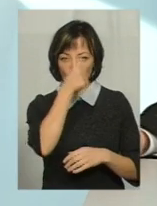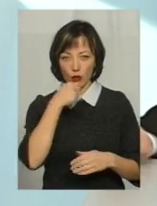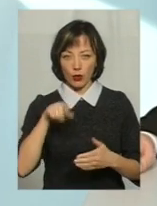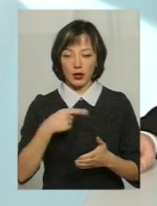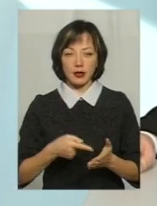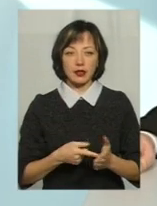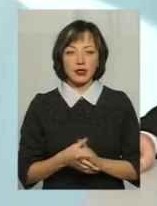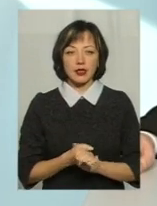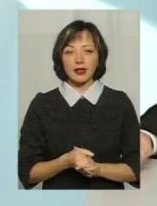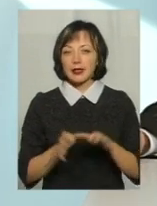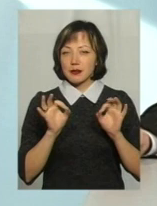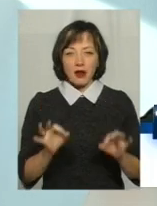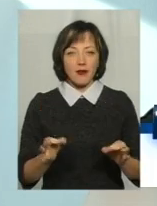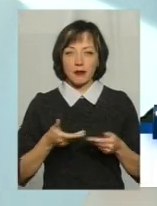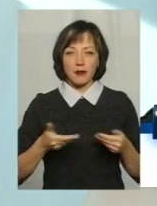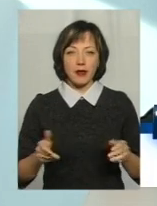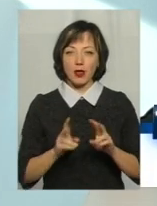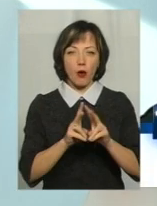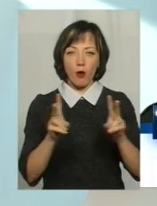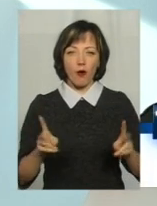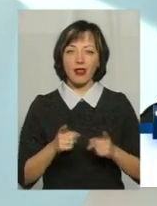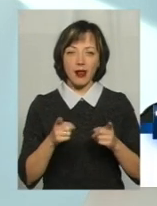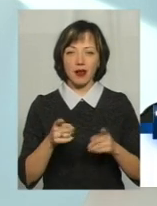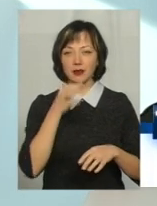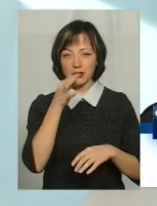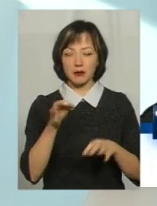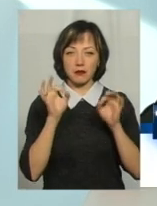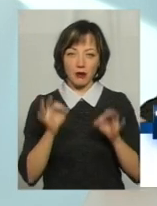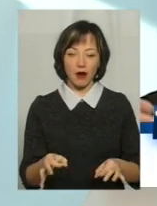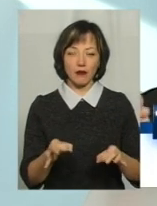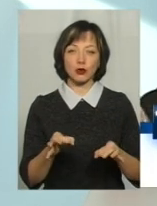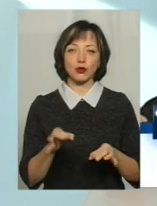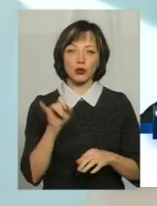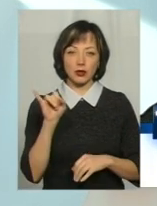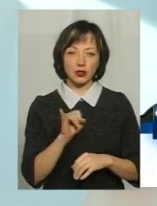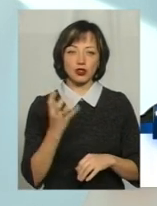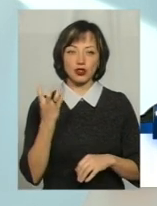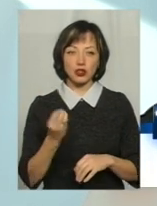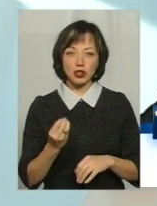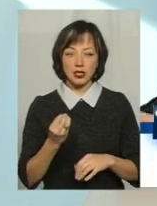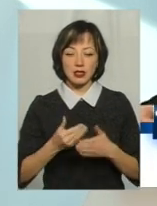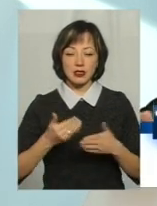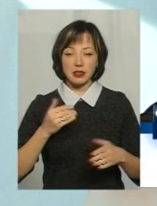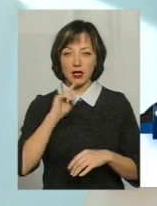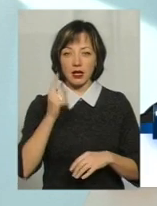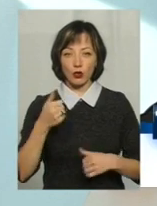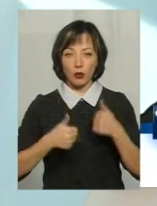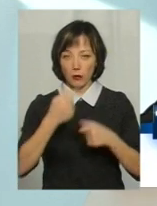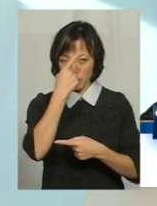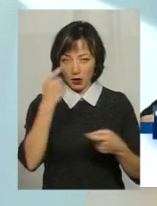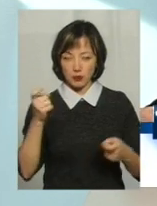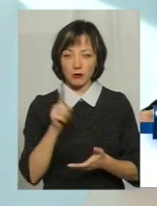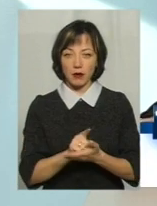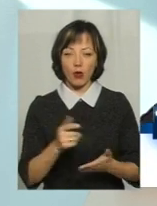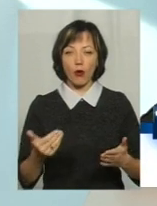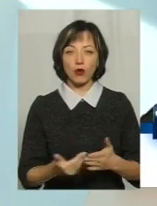Насправді, ми нікого не лякали, ми казали перевізникам правду, казали їм ще за рік до конкурсу і попереджали, що вони мають